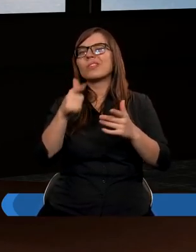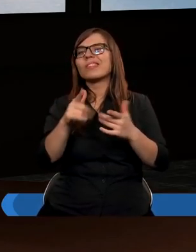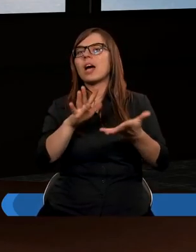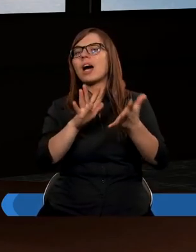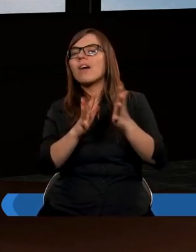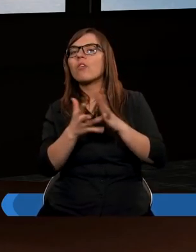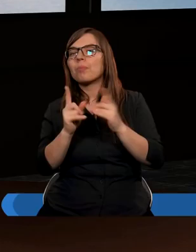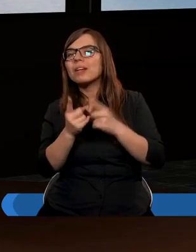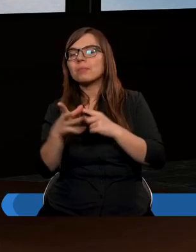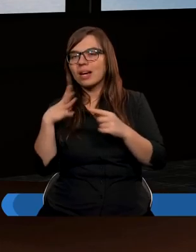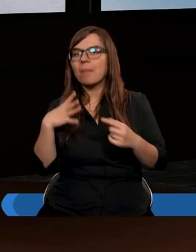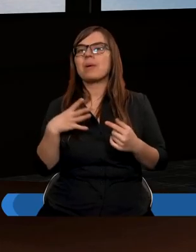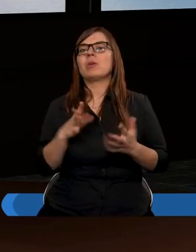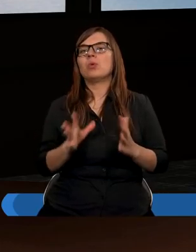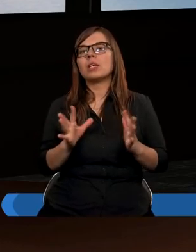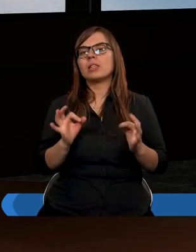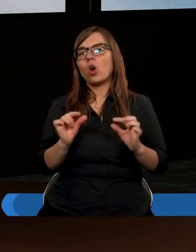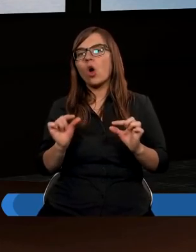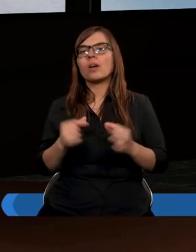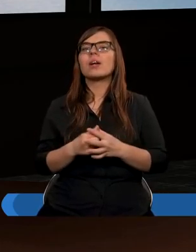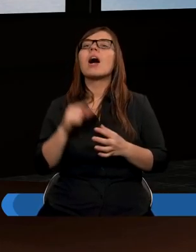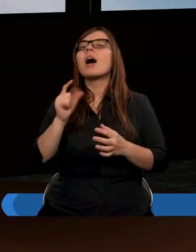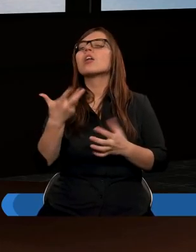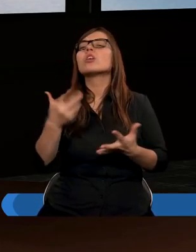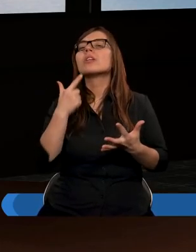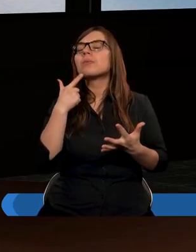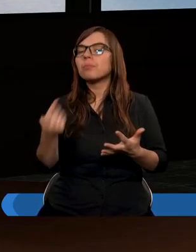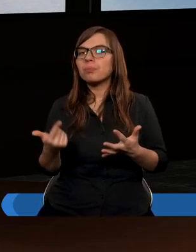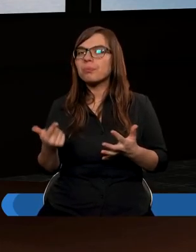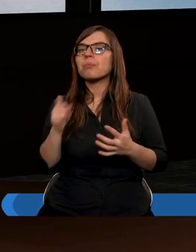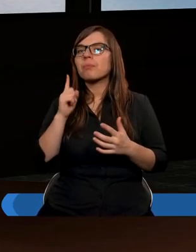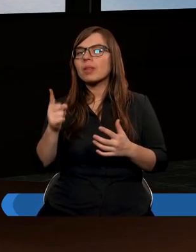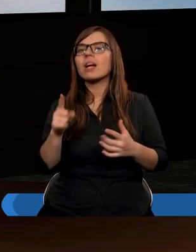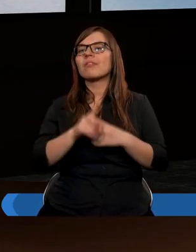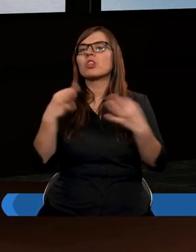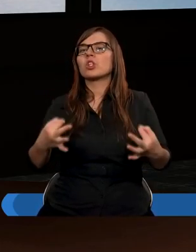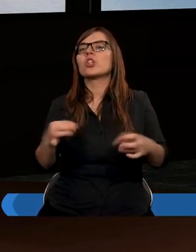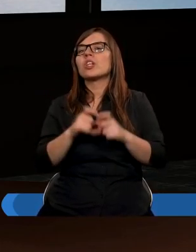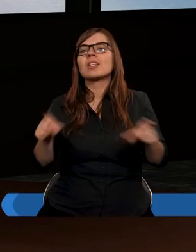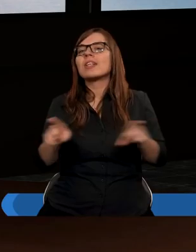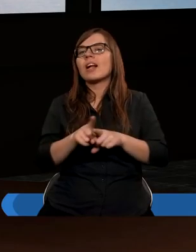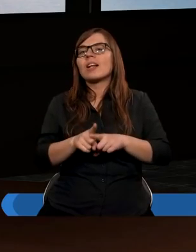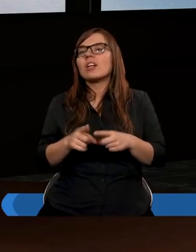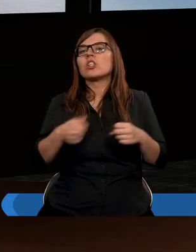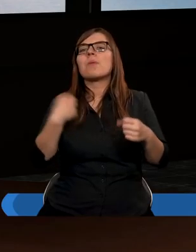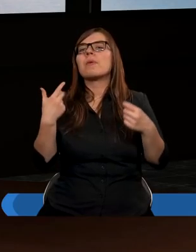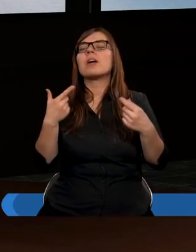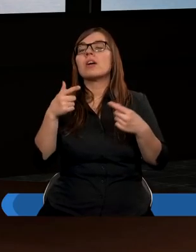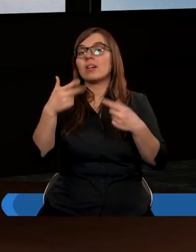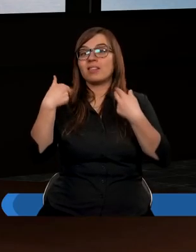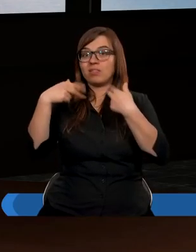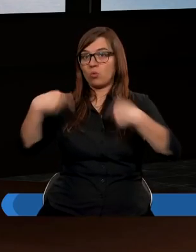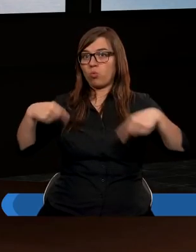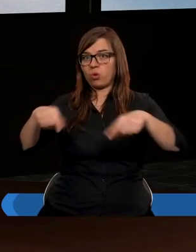reforma Nehemiasza czegoś. Ale to chcę powiedzieć. Tak samo i w dzisiejszych czasach. Gdybyśmy nie oddawali Bogu